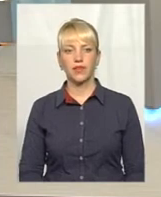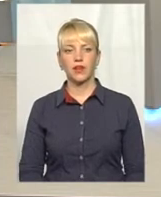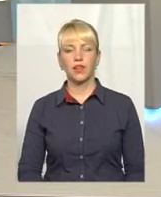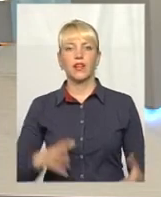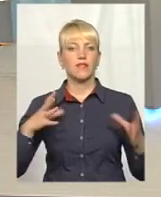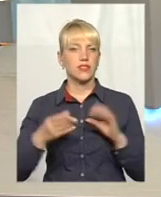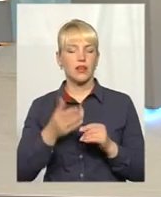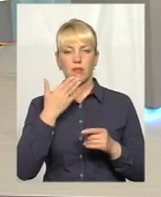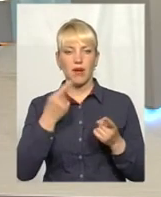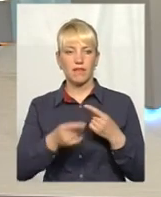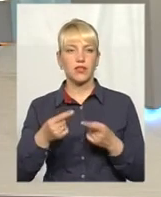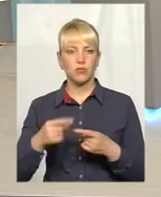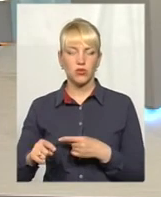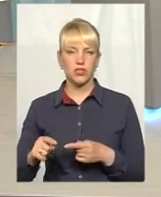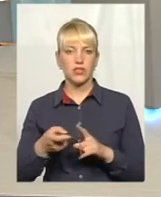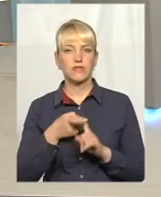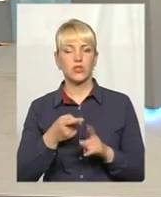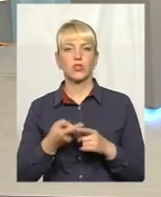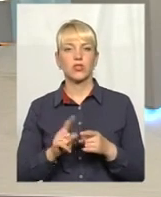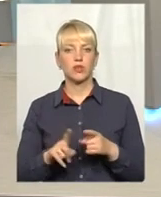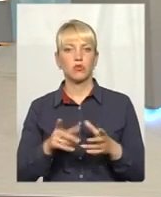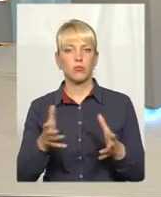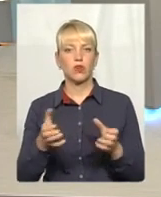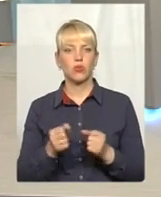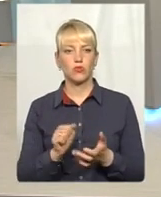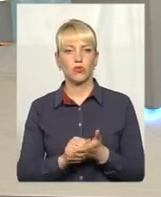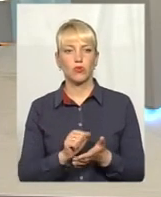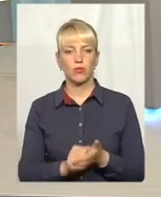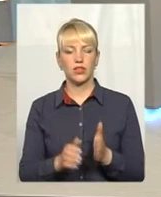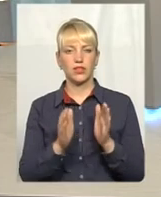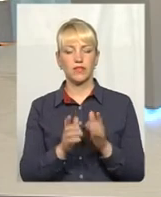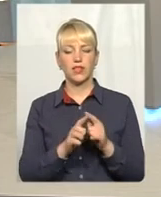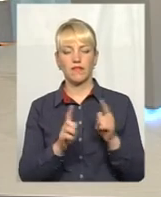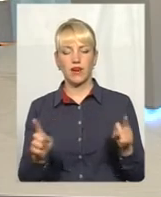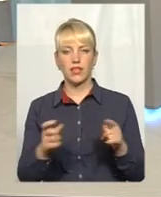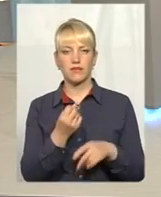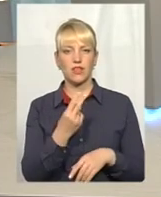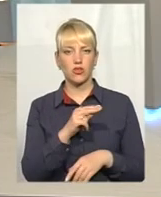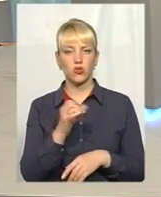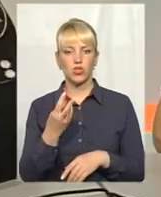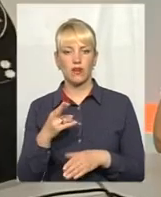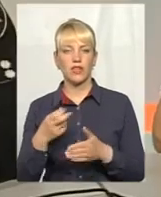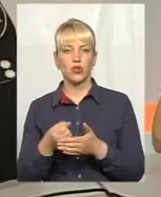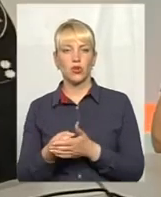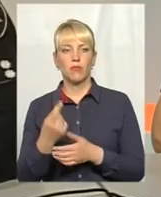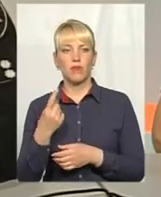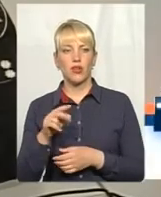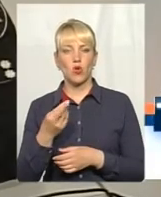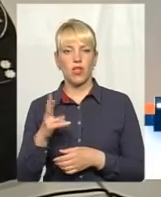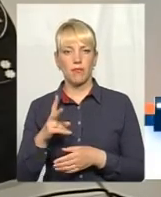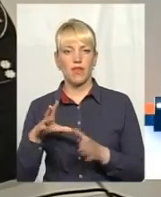ніякої відмінності не буде, зв'язку з тим, що прийом документів триває з 12 червня до 1 липня включно,